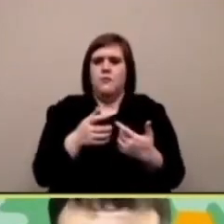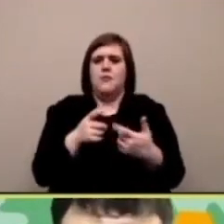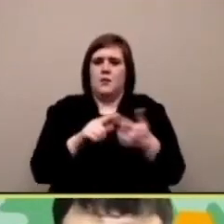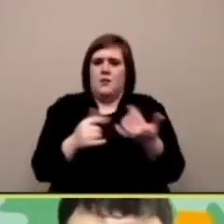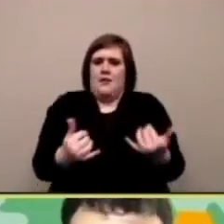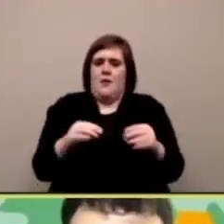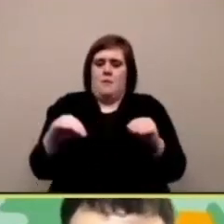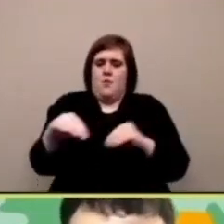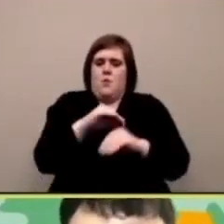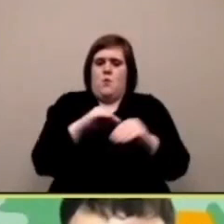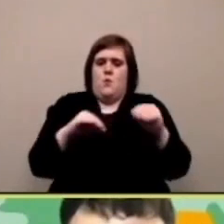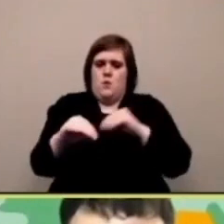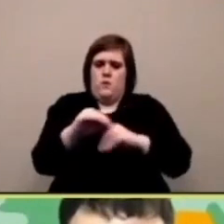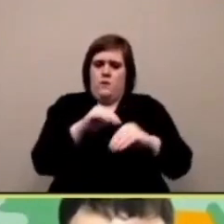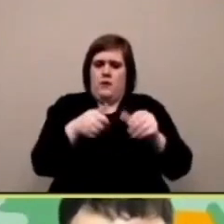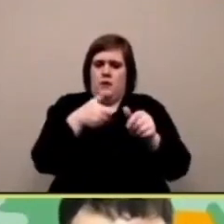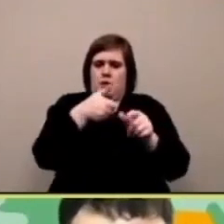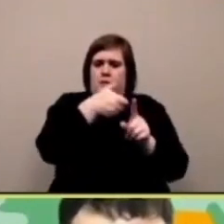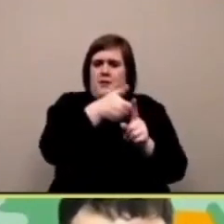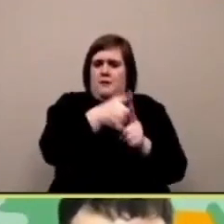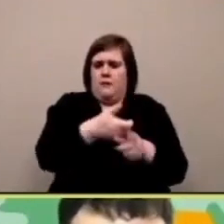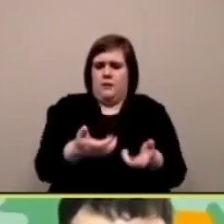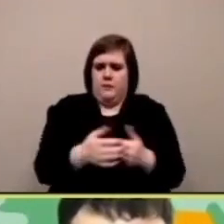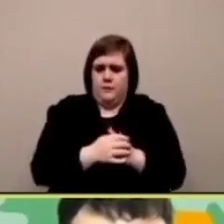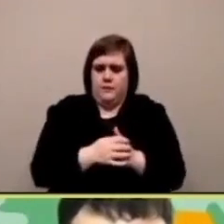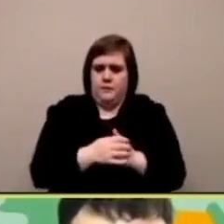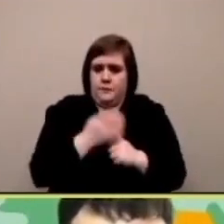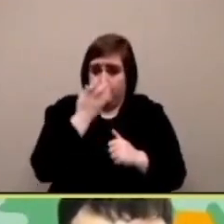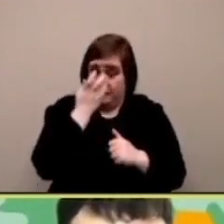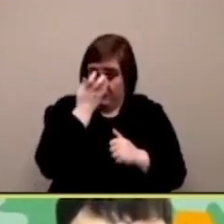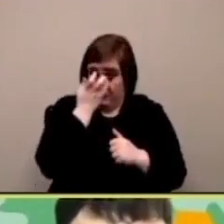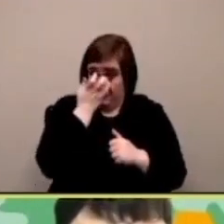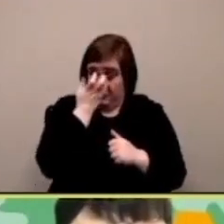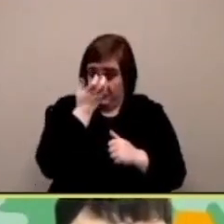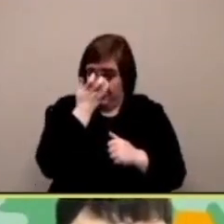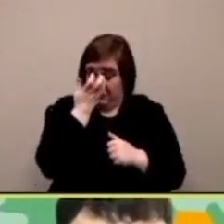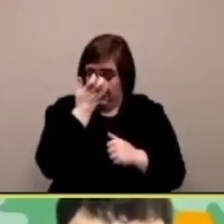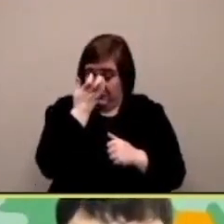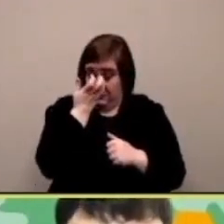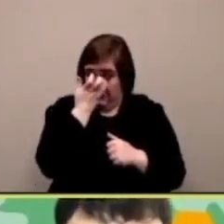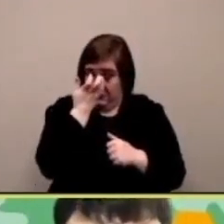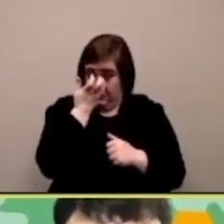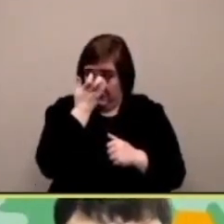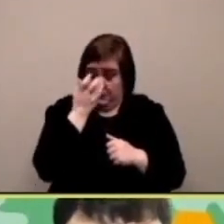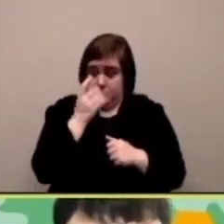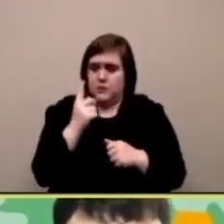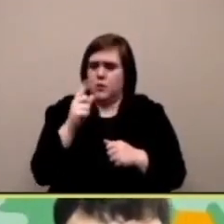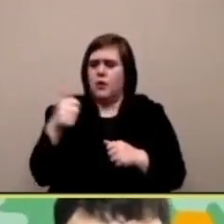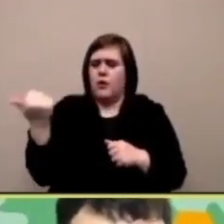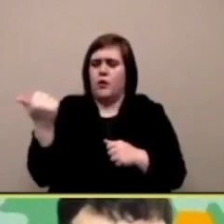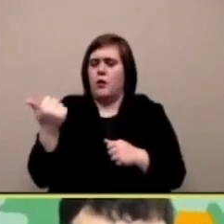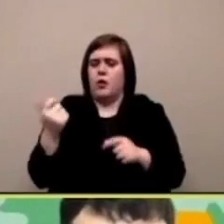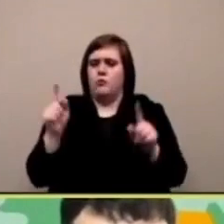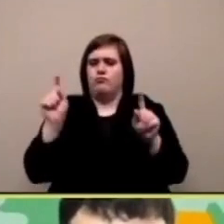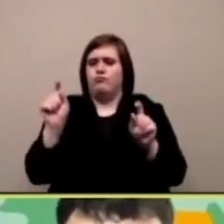simulacro di movimento e lo applichiamo allo sprite quindi adesso lo sprite può muoversi per se stesso